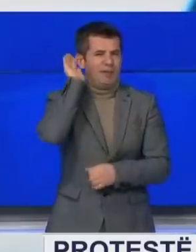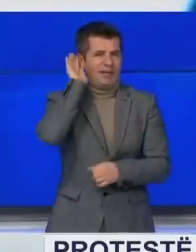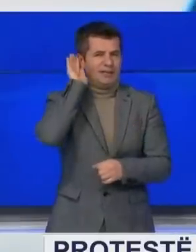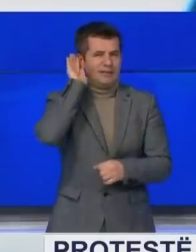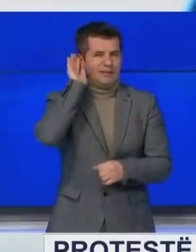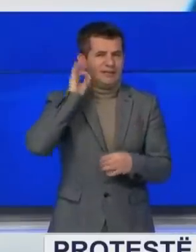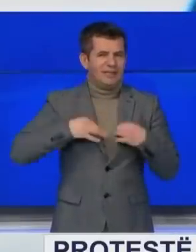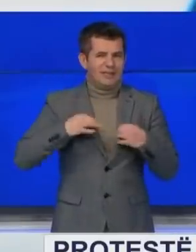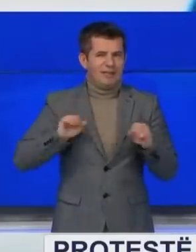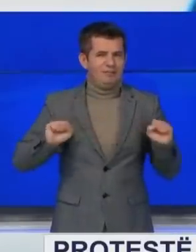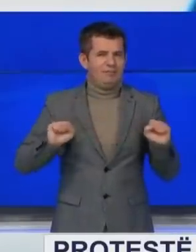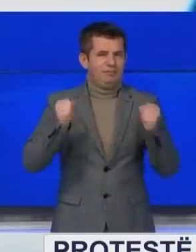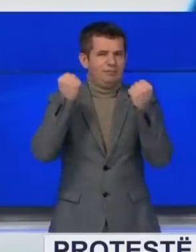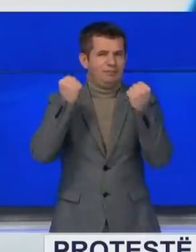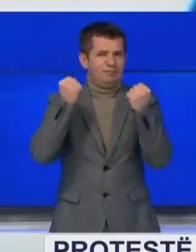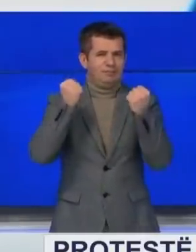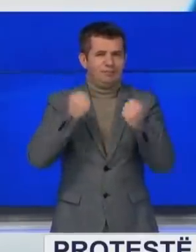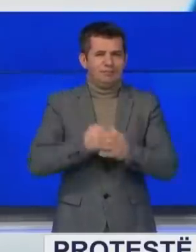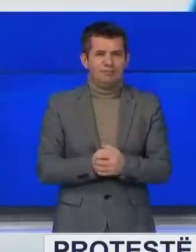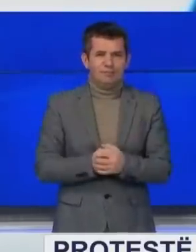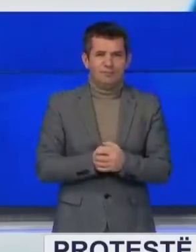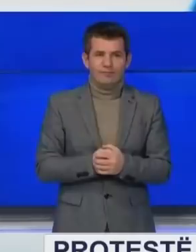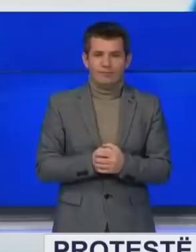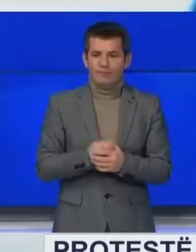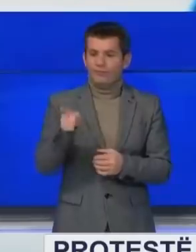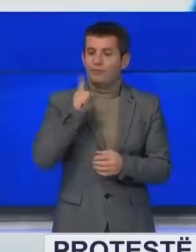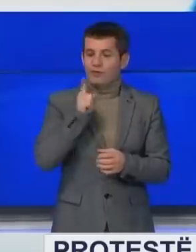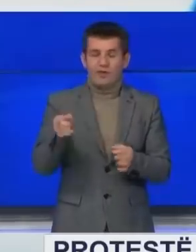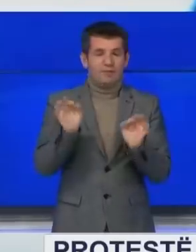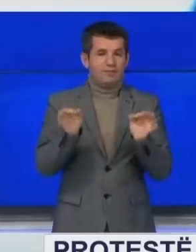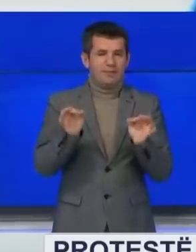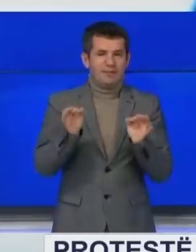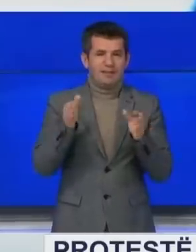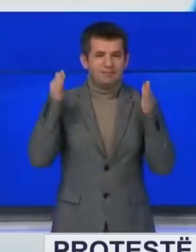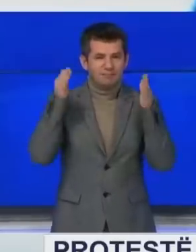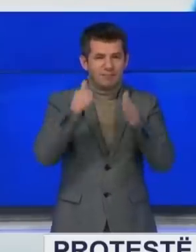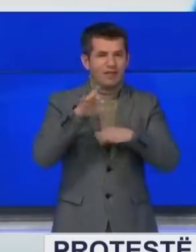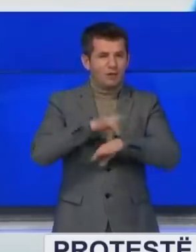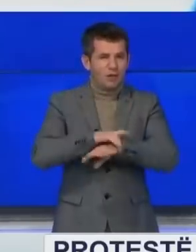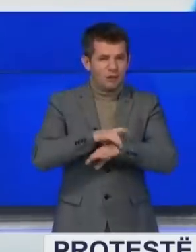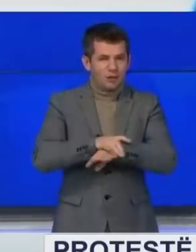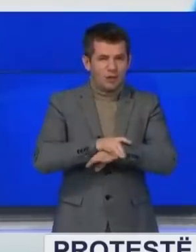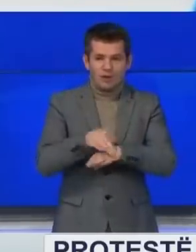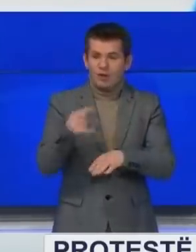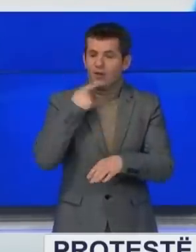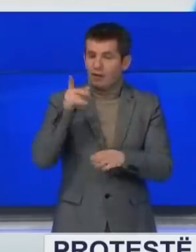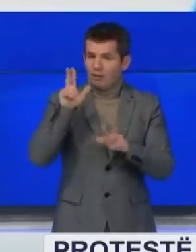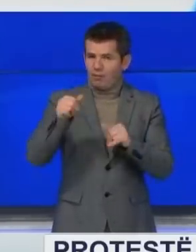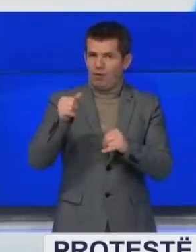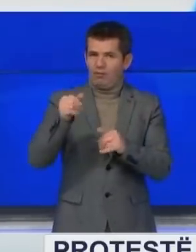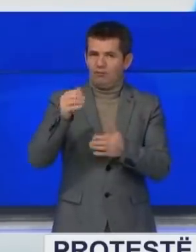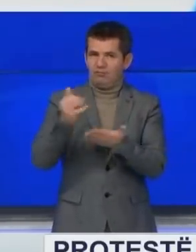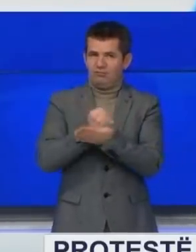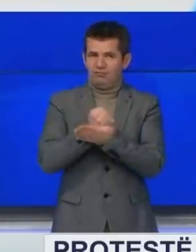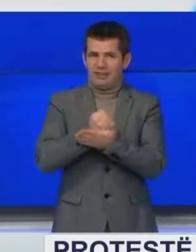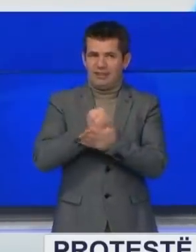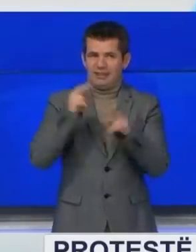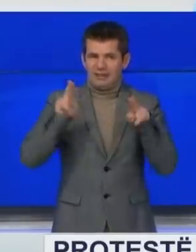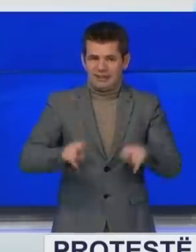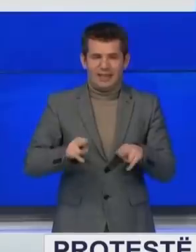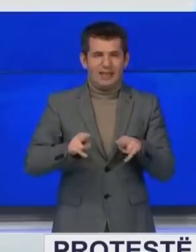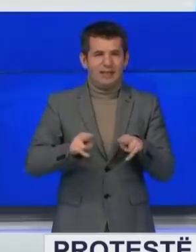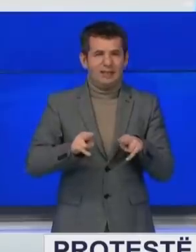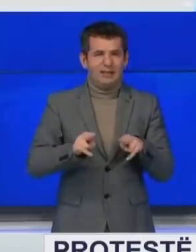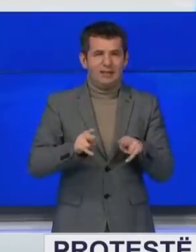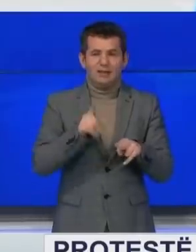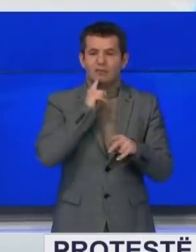Shëndecis në Prishtin. A reanizajmi e specializantin e urologjis në këtë protestat që kanë fituar specializem në mënyrë të drejde të regullt